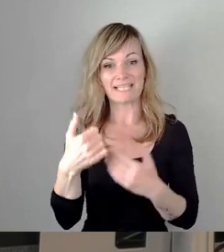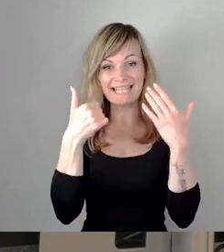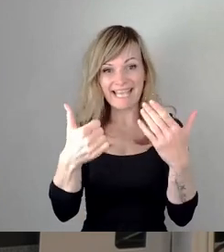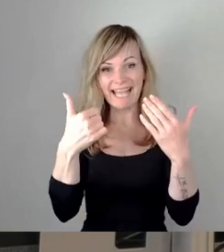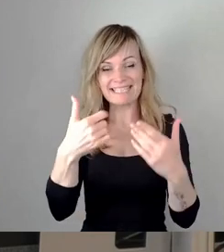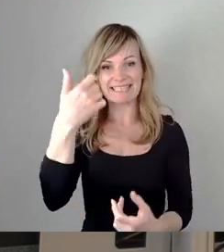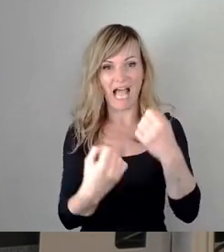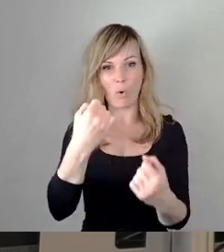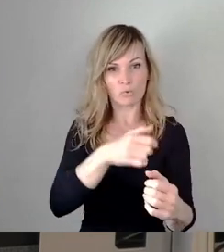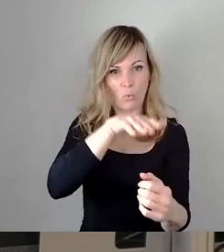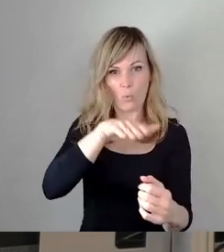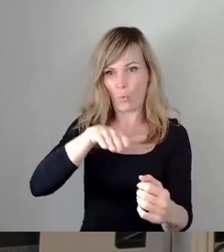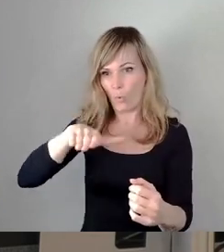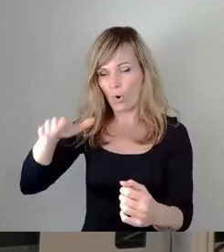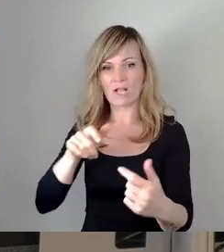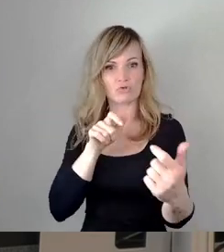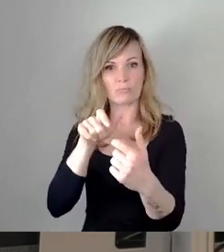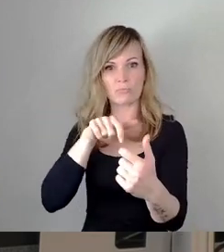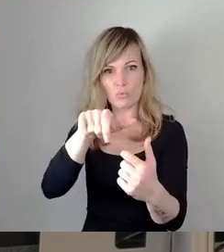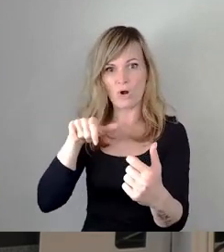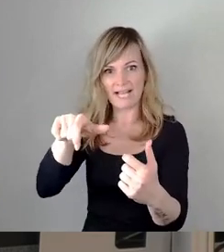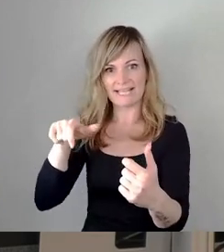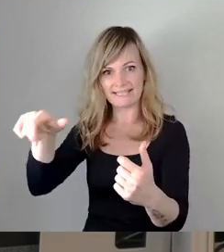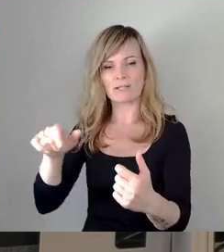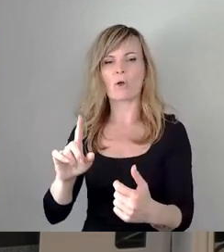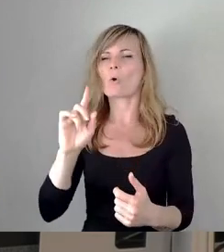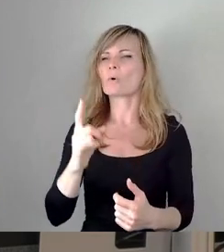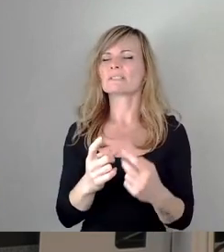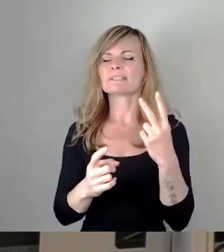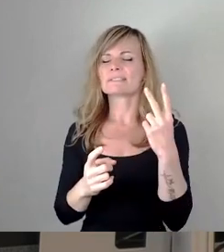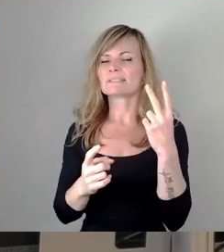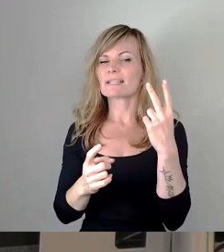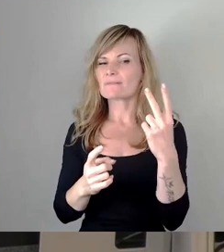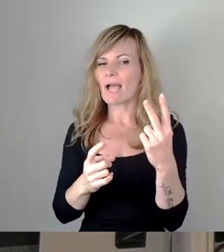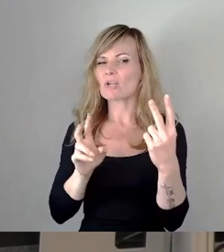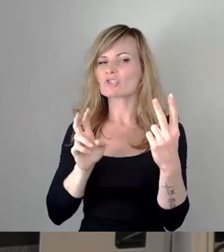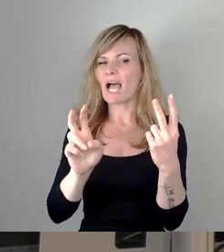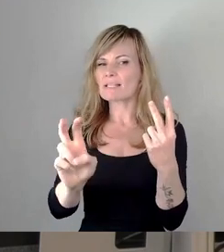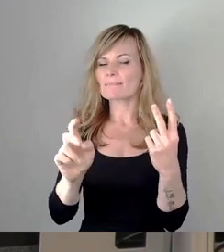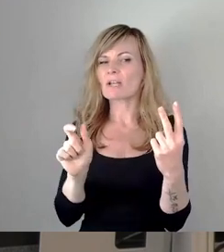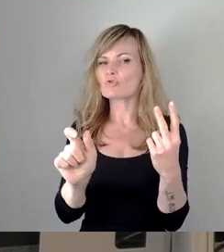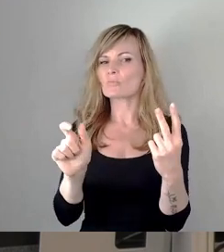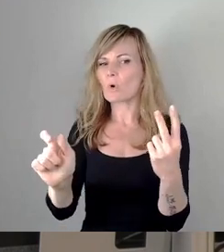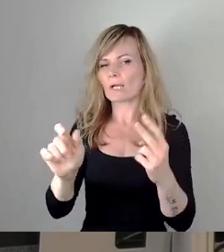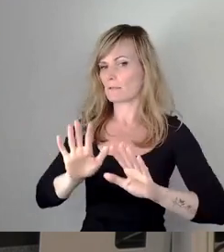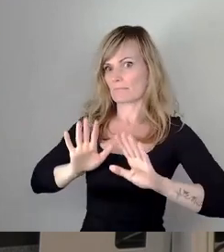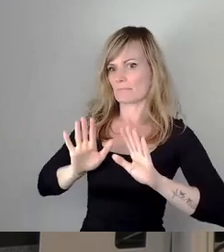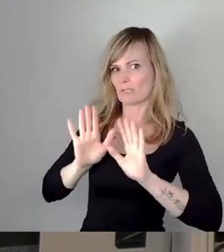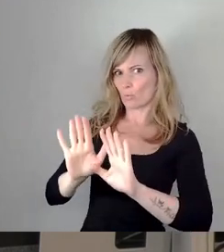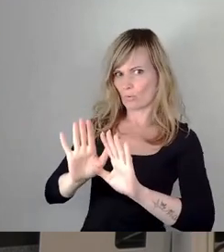Knoten vorhanden sind und den zwei Straßenbahnspuren, die ich nicht antasten möchte, nicht